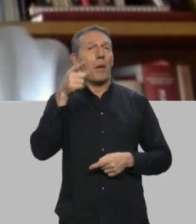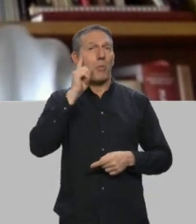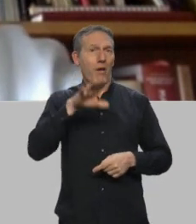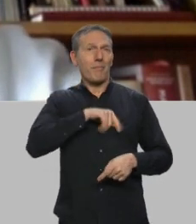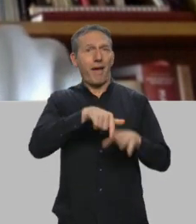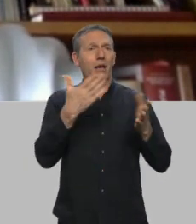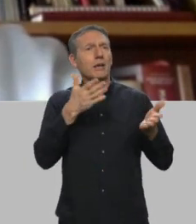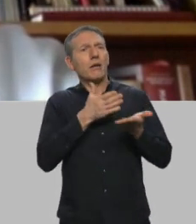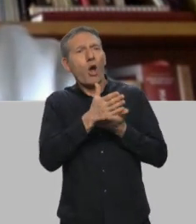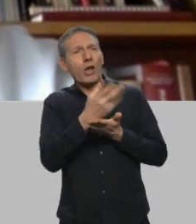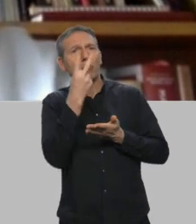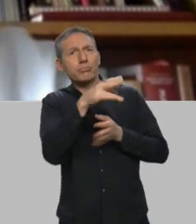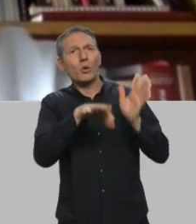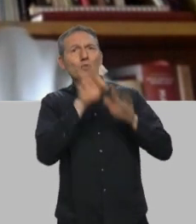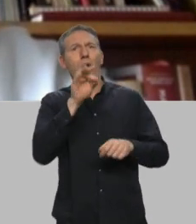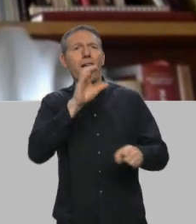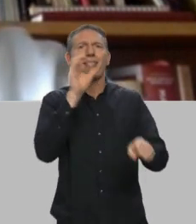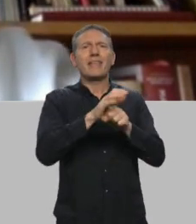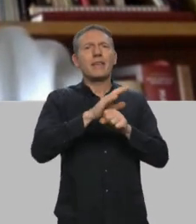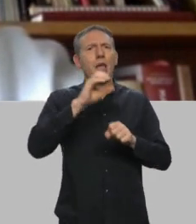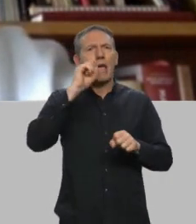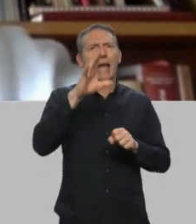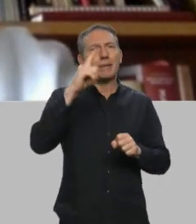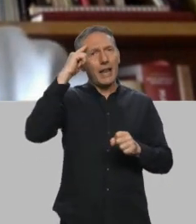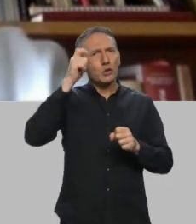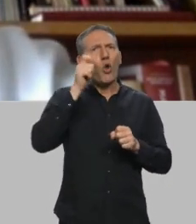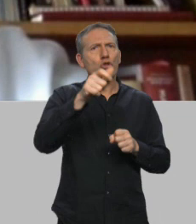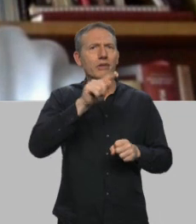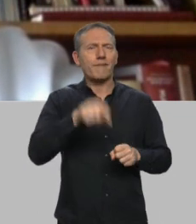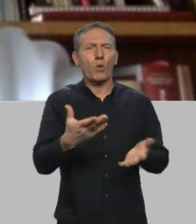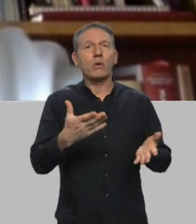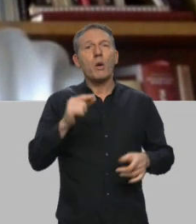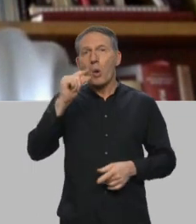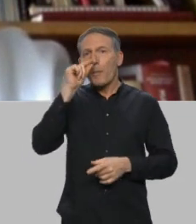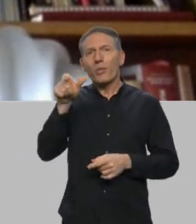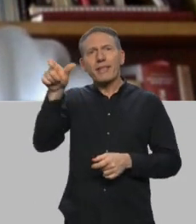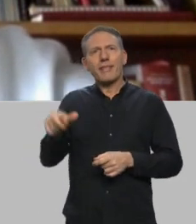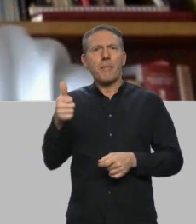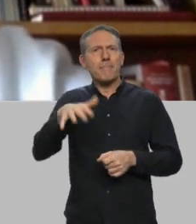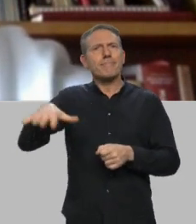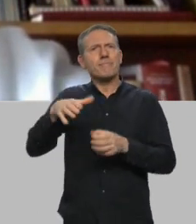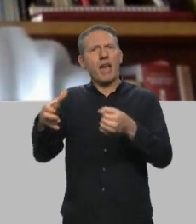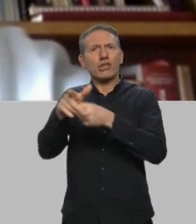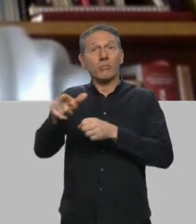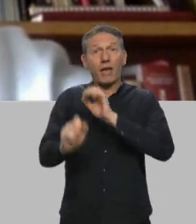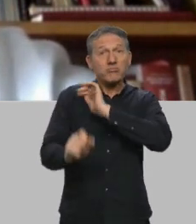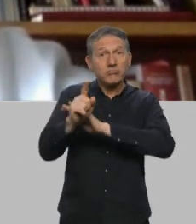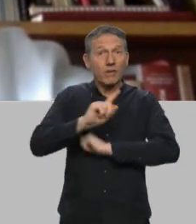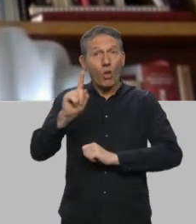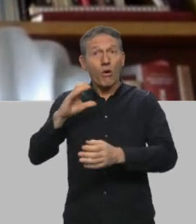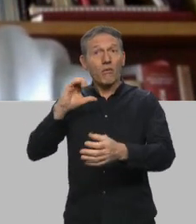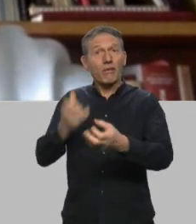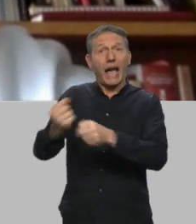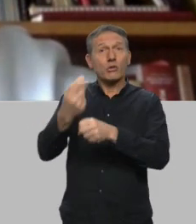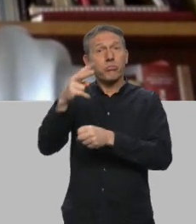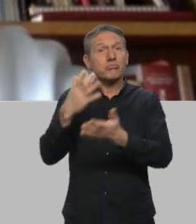être comprise et résolue qu'à partir d'une orientation anticapitaliste cohérente. Poutine et son régime ne sont pas